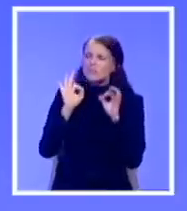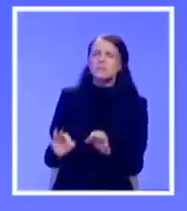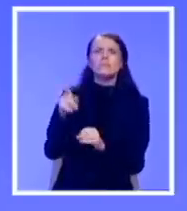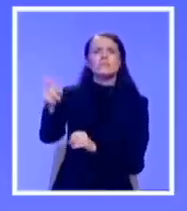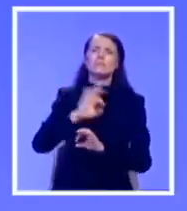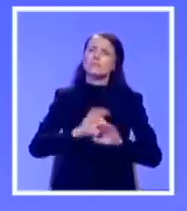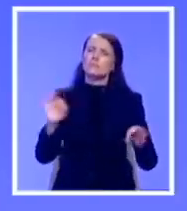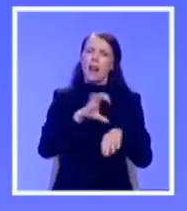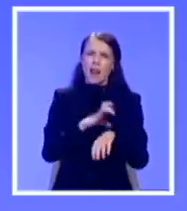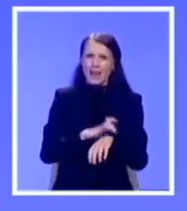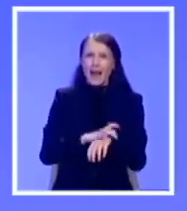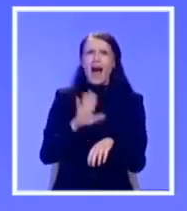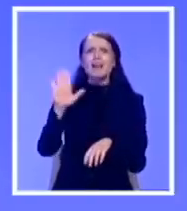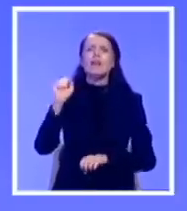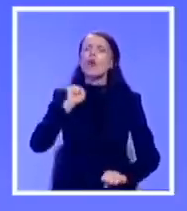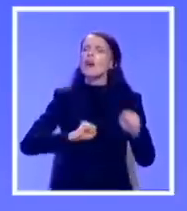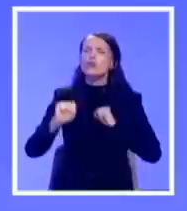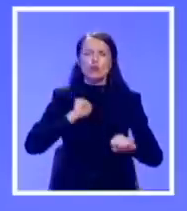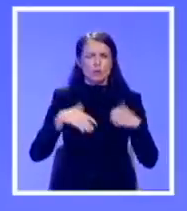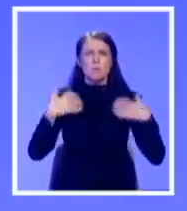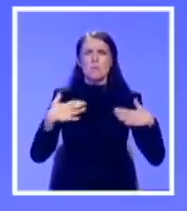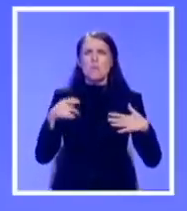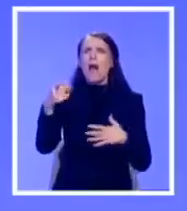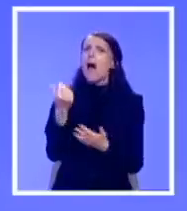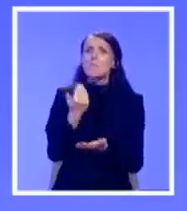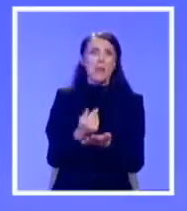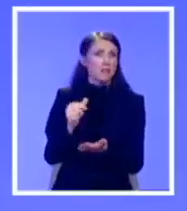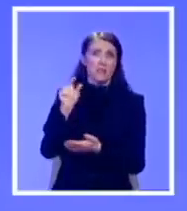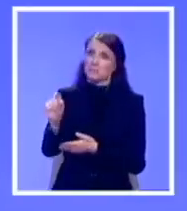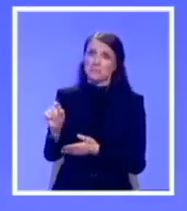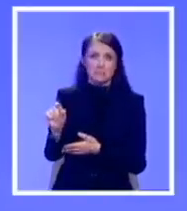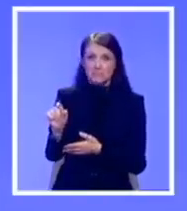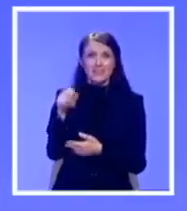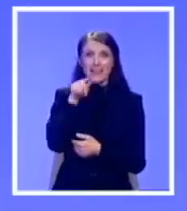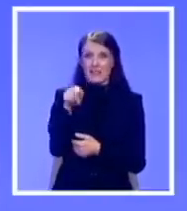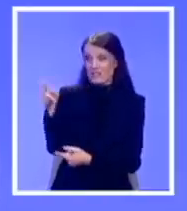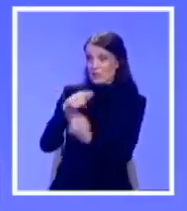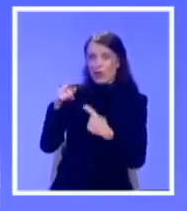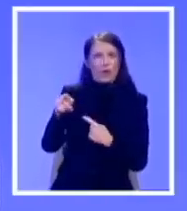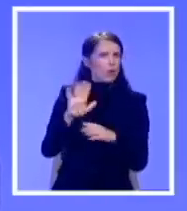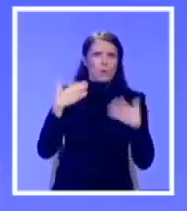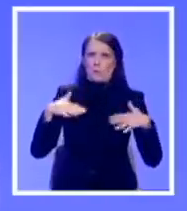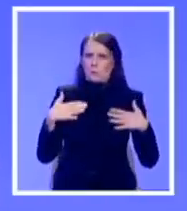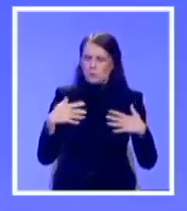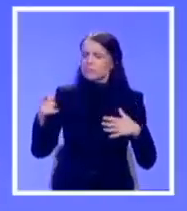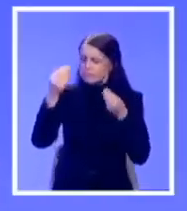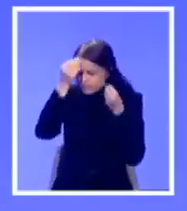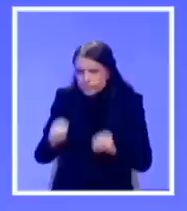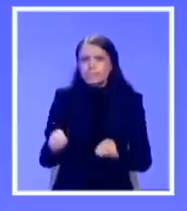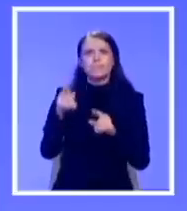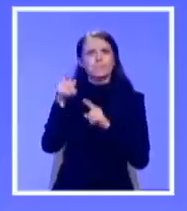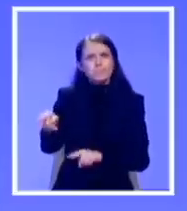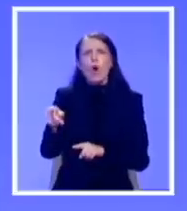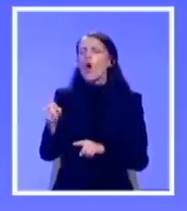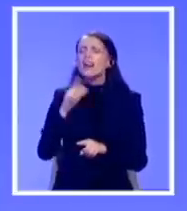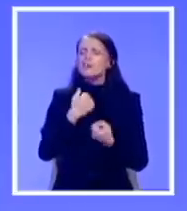čija je žrtva bila daleko veća od onog koliko su oni malo i mizerno plaćeni. Na te nevjerovatne požrtovane divne ljude koji su se odrekli slobode